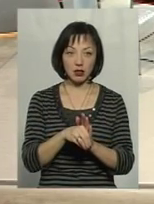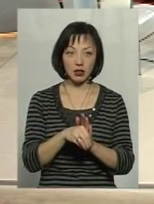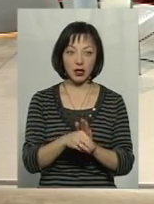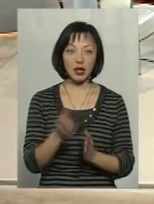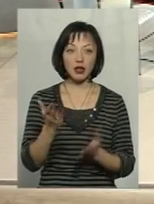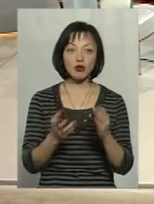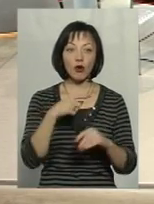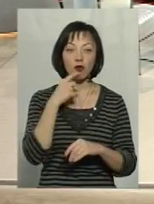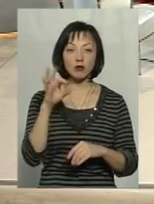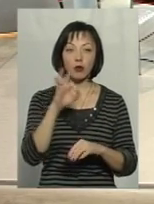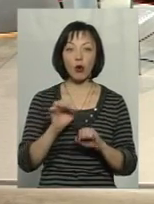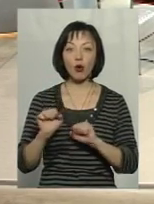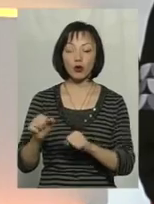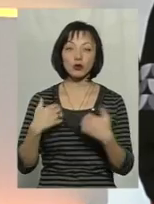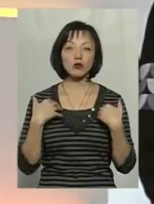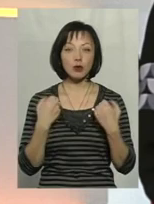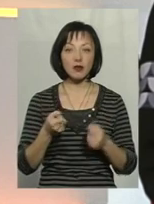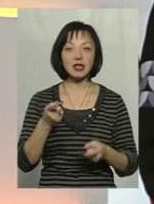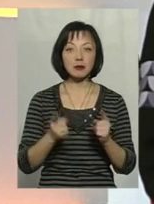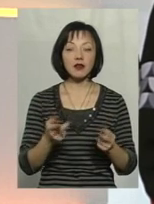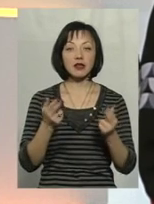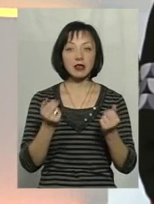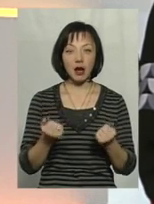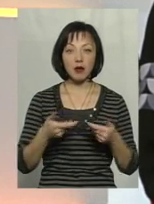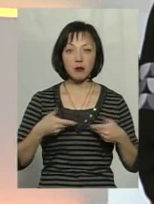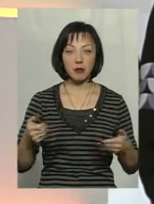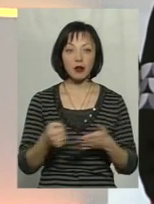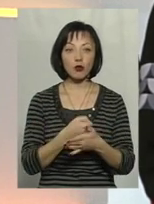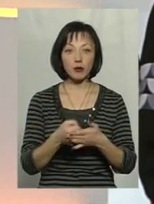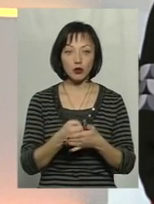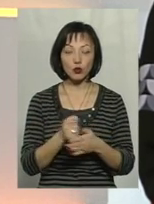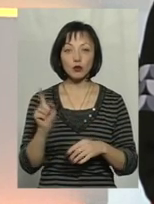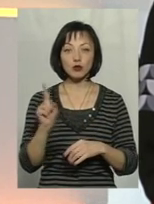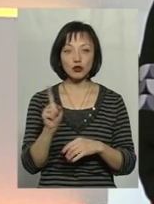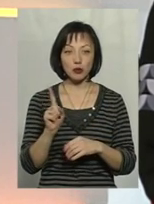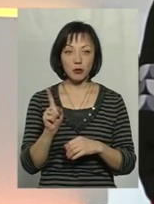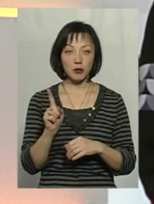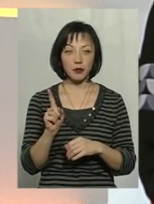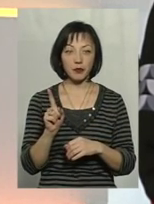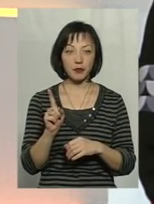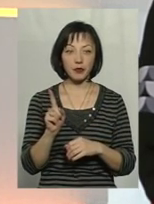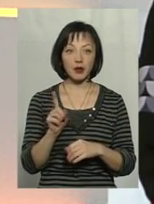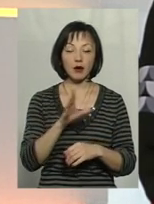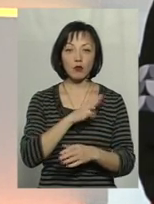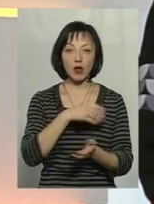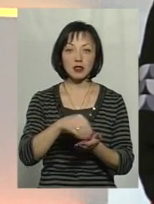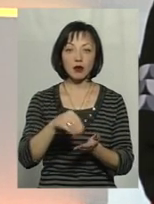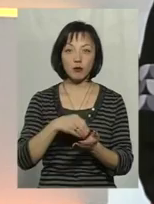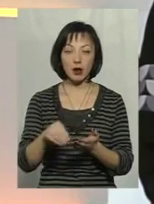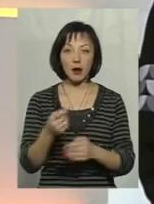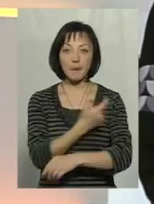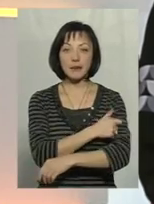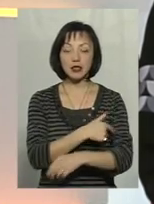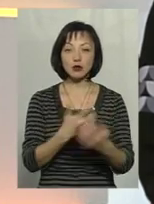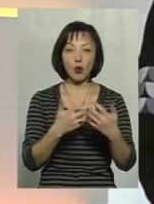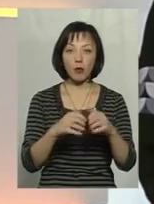Якщо говорити про охорону здоров'я, то, насправді, так. Ми лобіюємо те, щоб була закупівля медичного